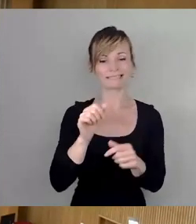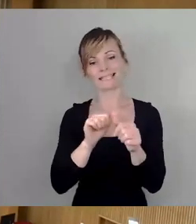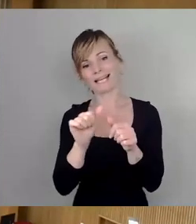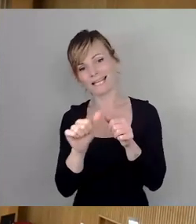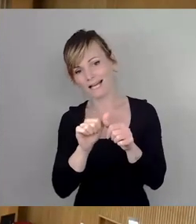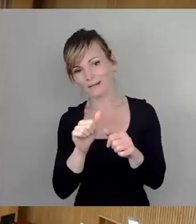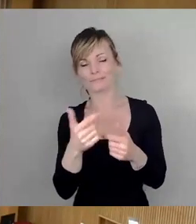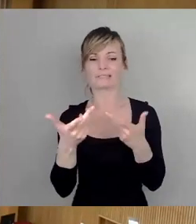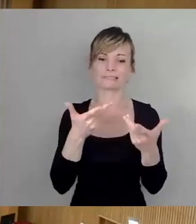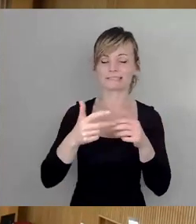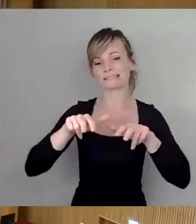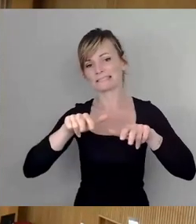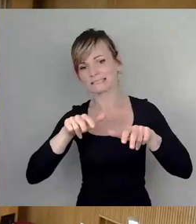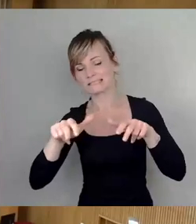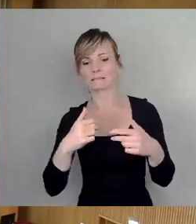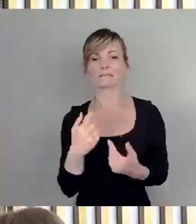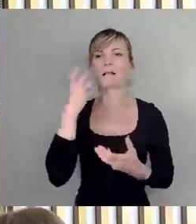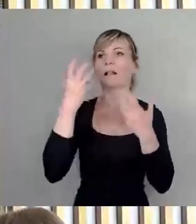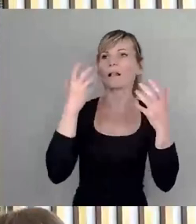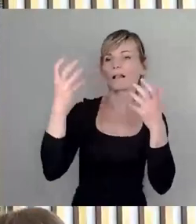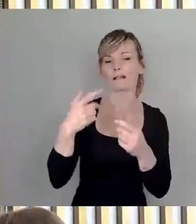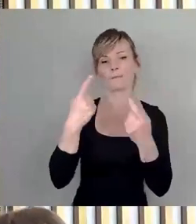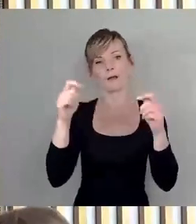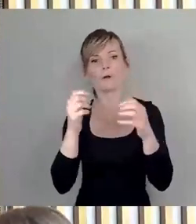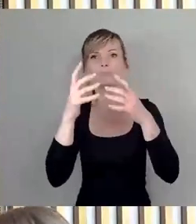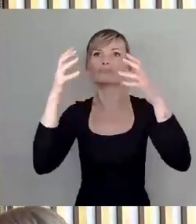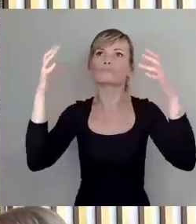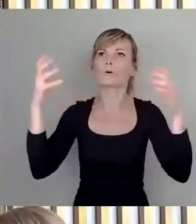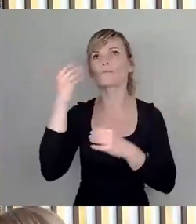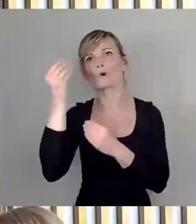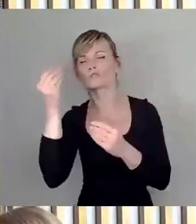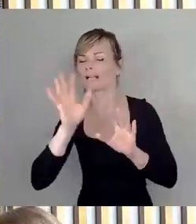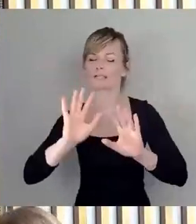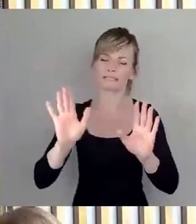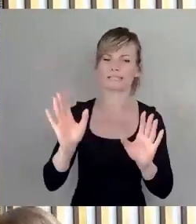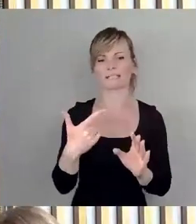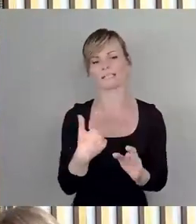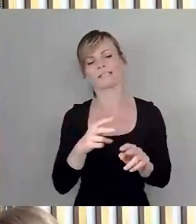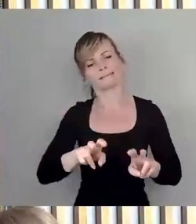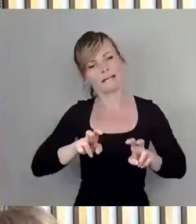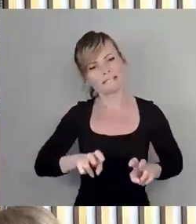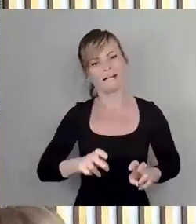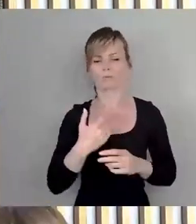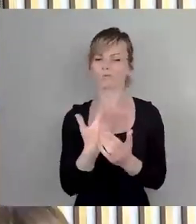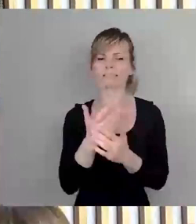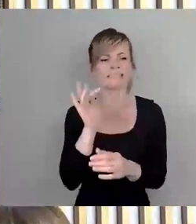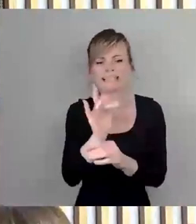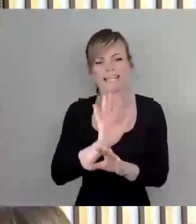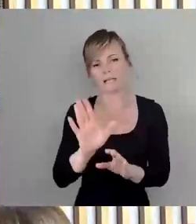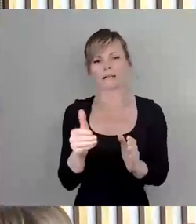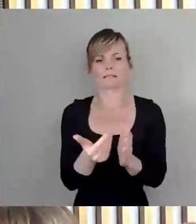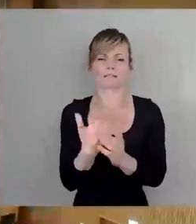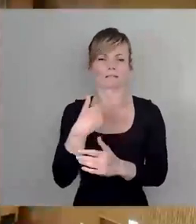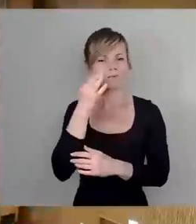wollen hier keine Luftschlösser bauen, aber wir werden uns dort enthalten. Wir wollen dem nicht prinzipiell entgegenstehen. Deshalb bitte ich um punktweise